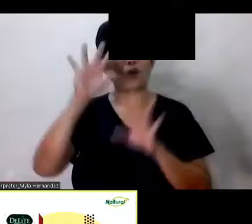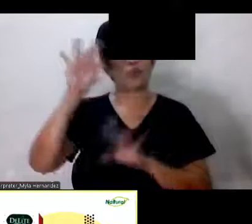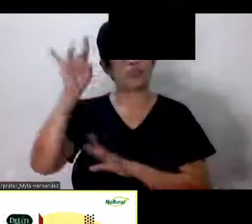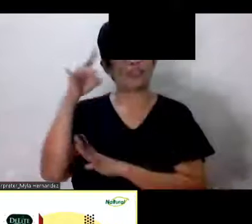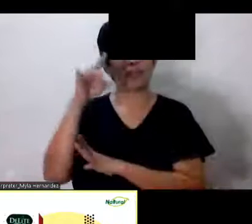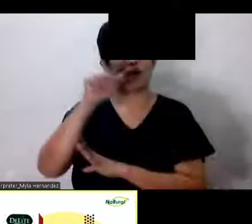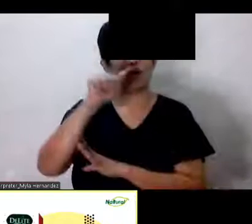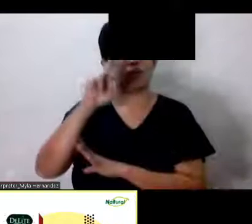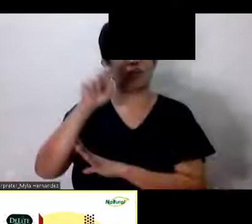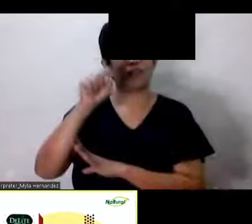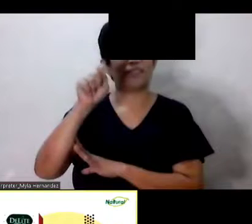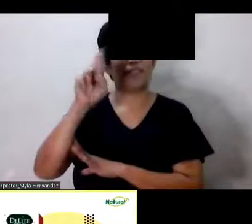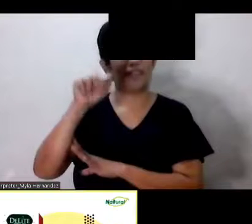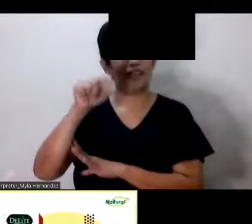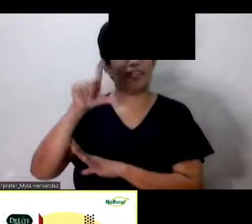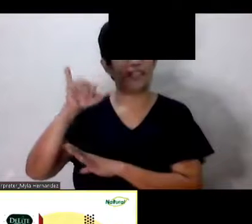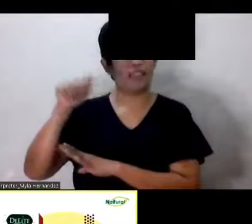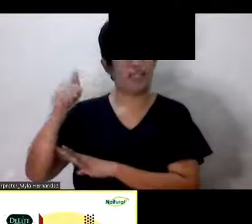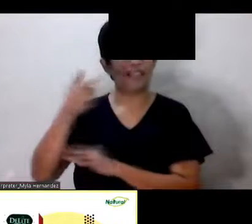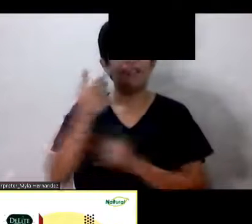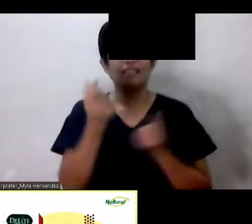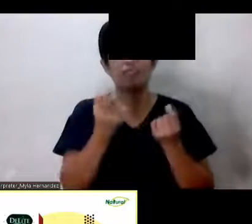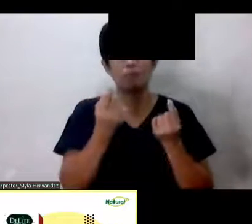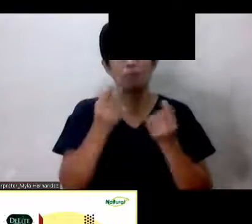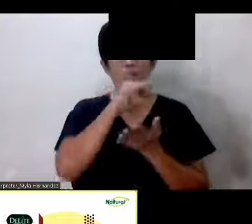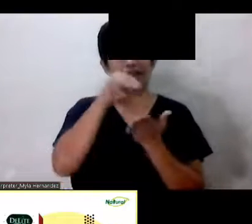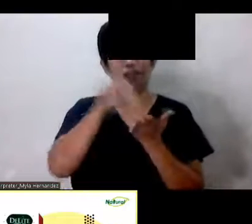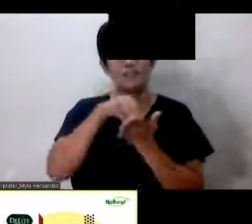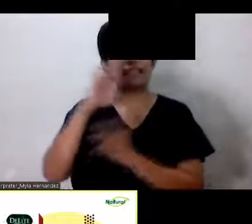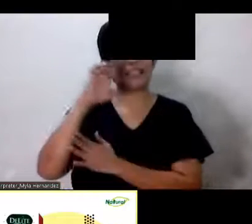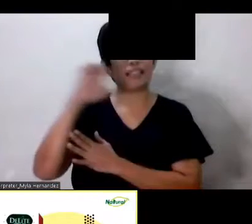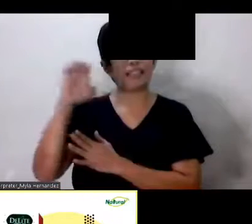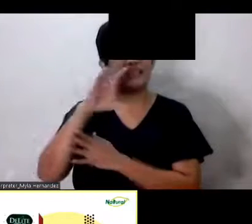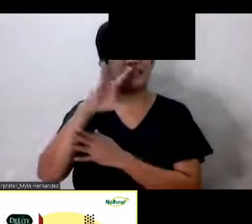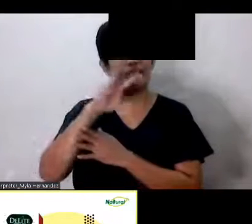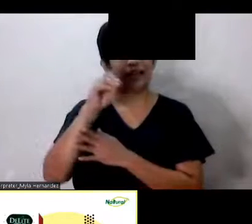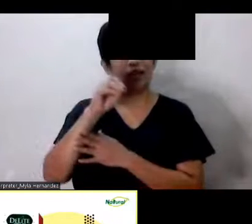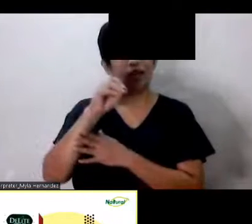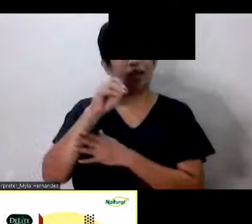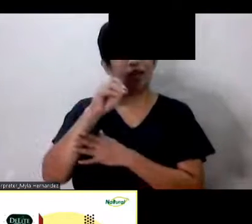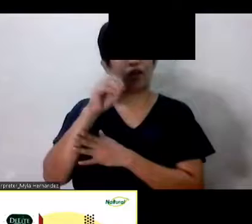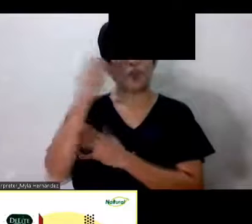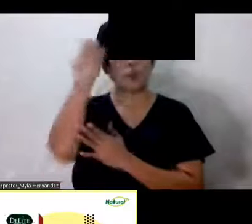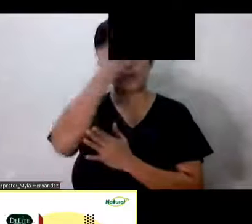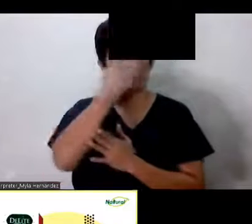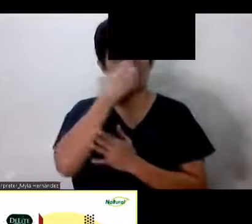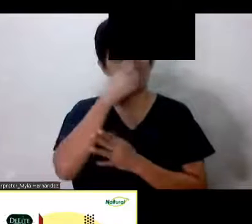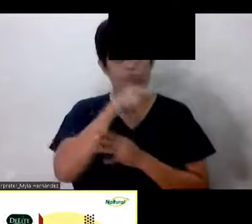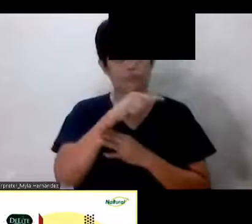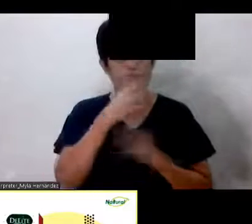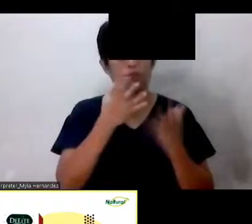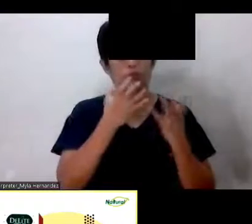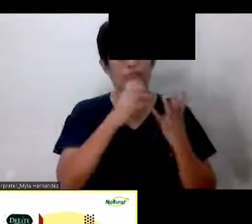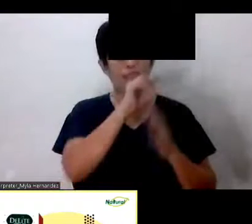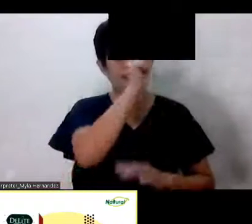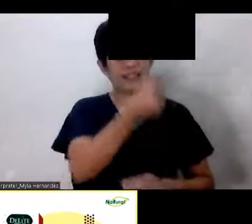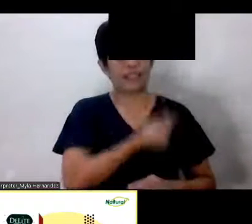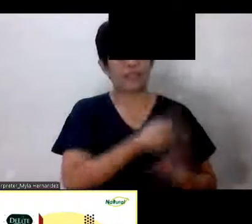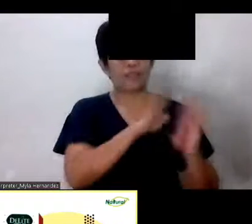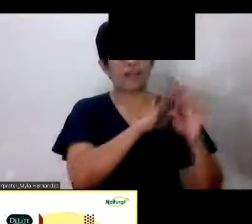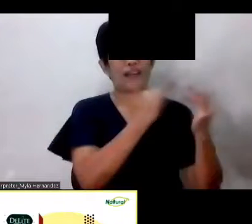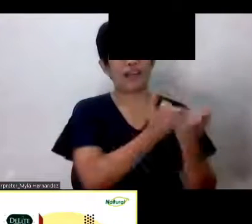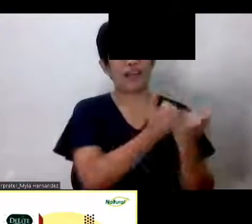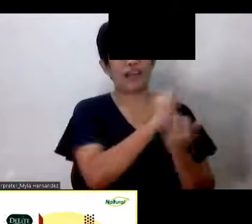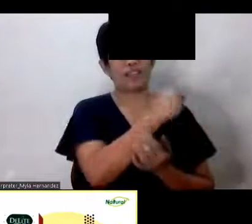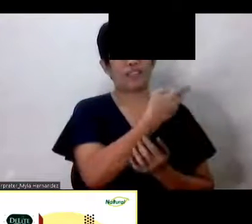Okay Middle East at Europe Okay Gusto kong batiin ang Barangay Shirley Na Mula New York